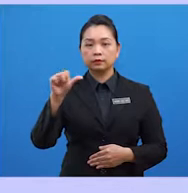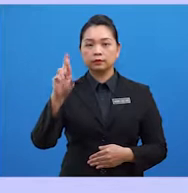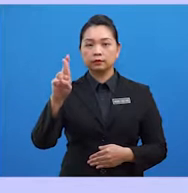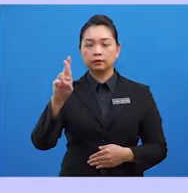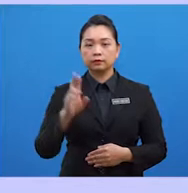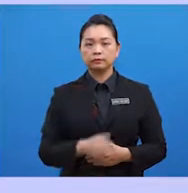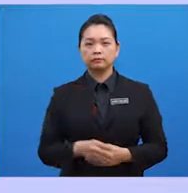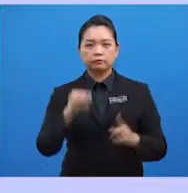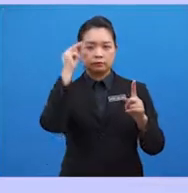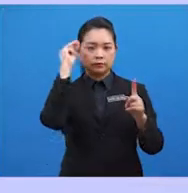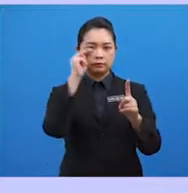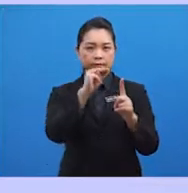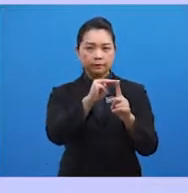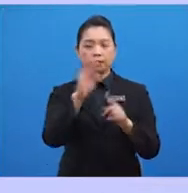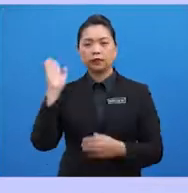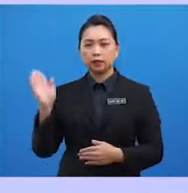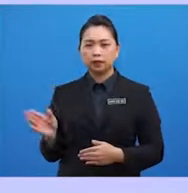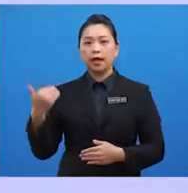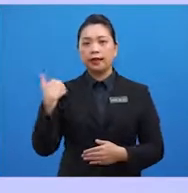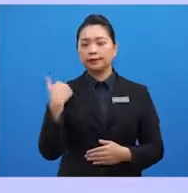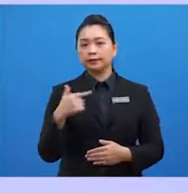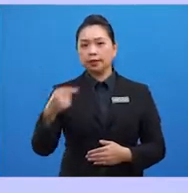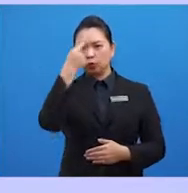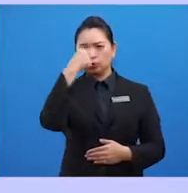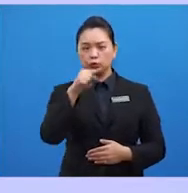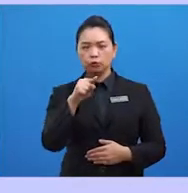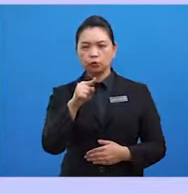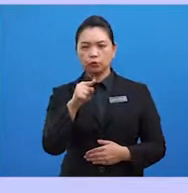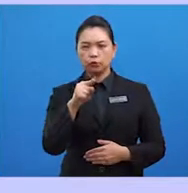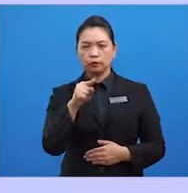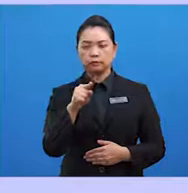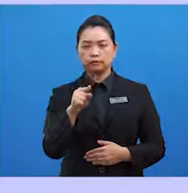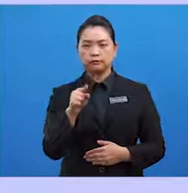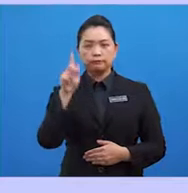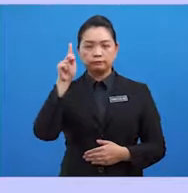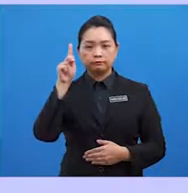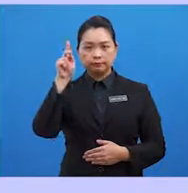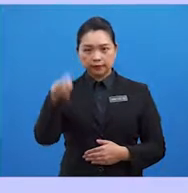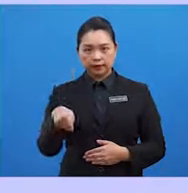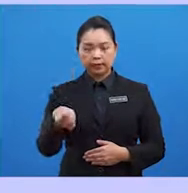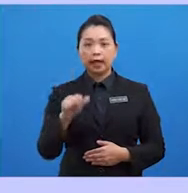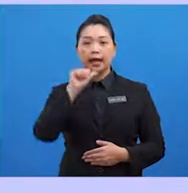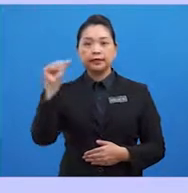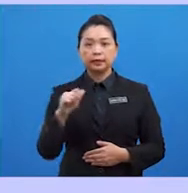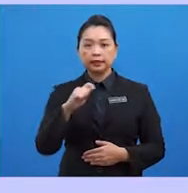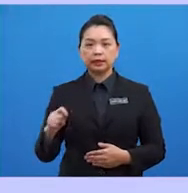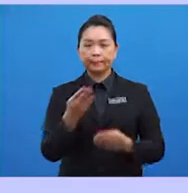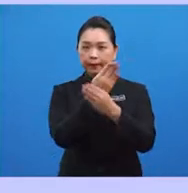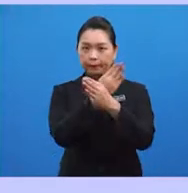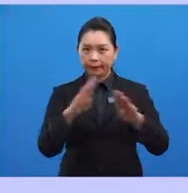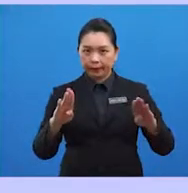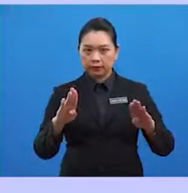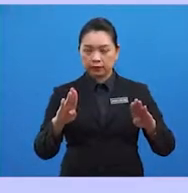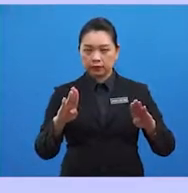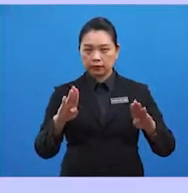Matlamat SunFizz adalah untuk memastikan Asia Tenggara bebas daripada pengaruh